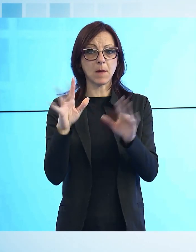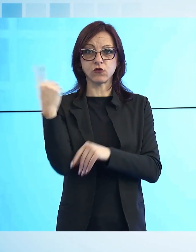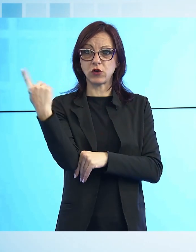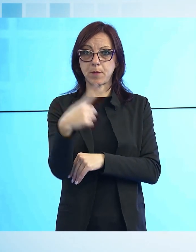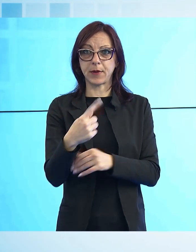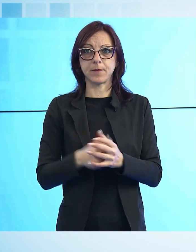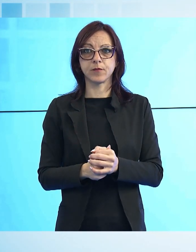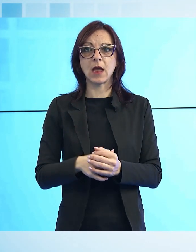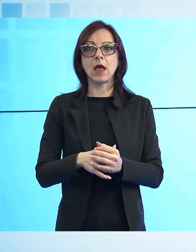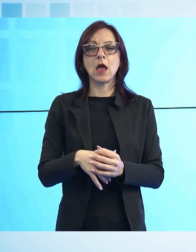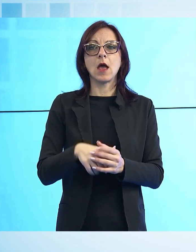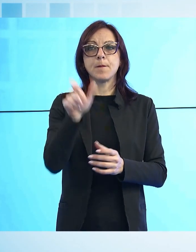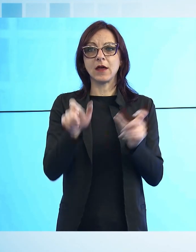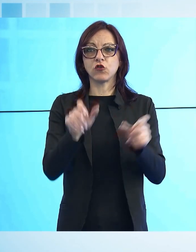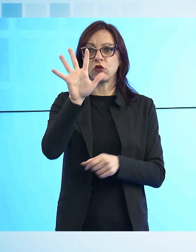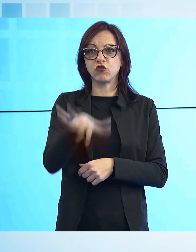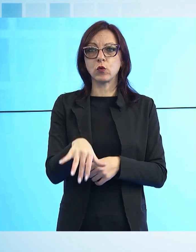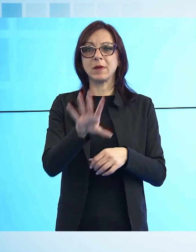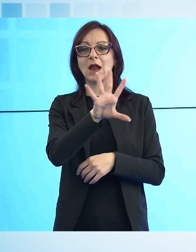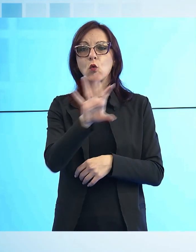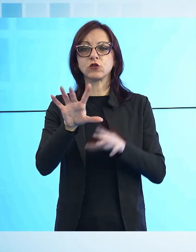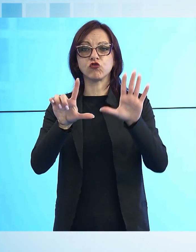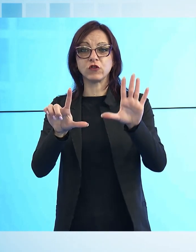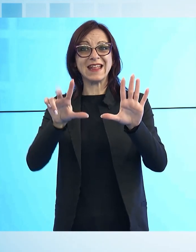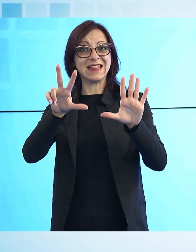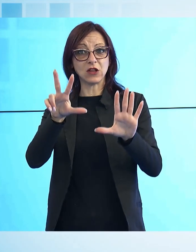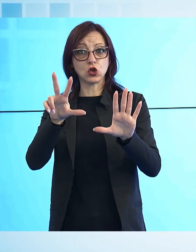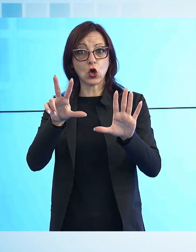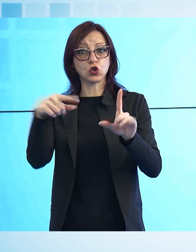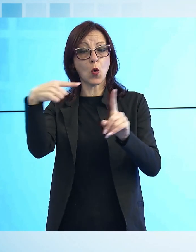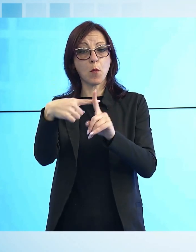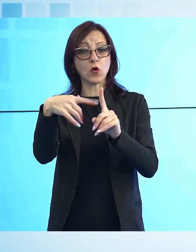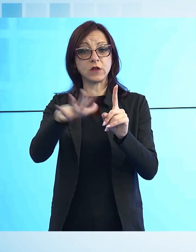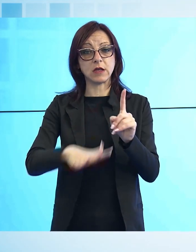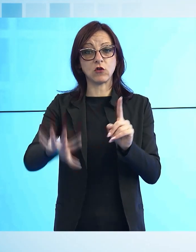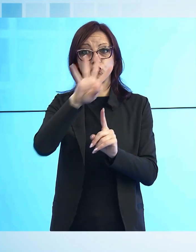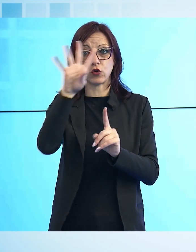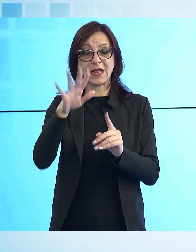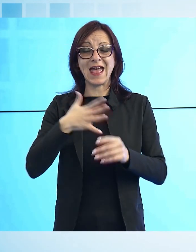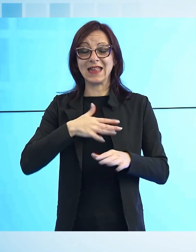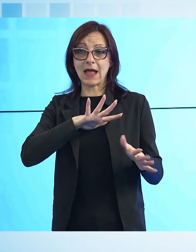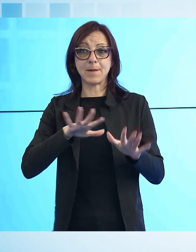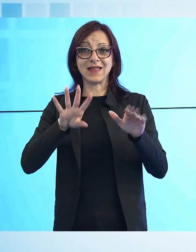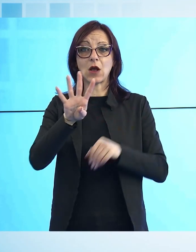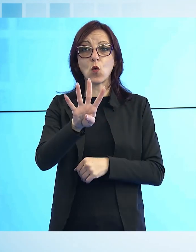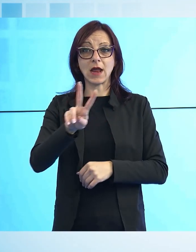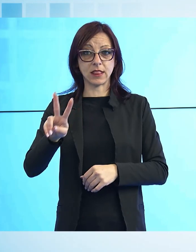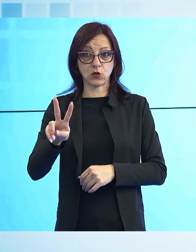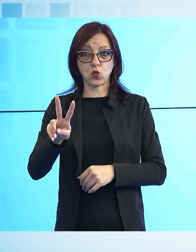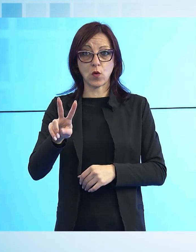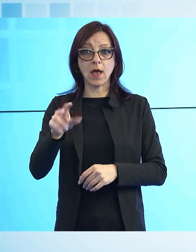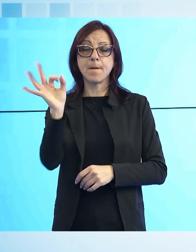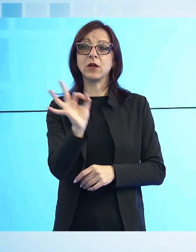Sono 5478 i nuovi positivi in Toscana.'età media è di 42 anni. Il tasso di